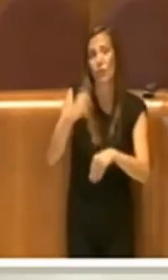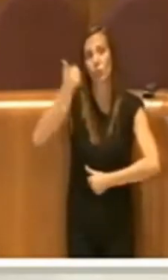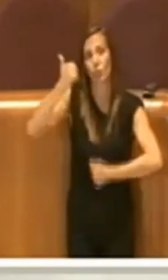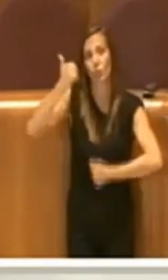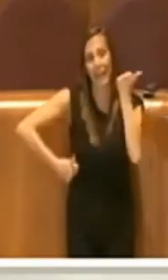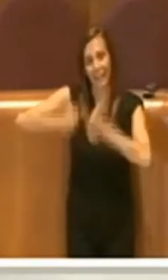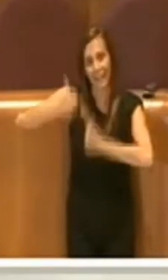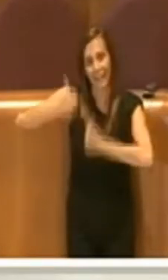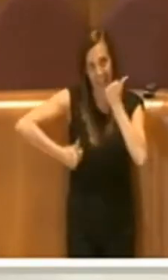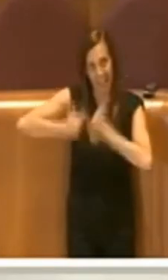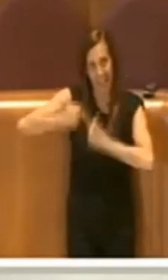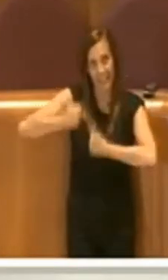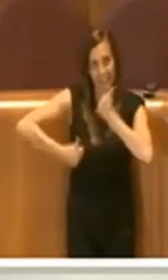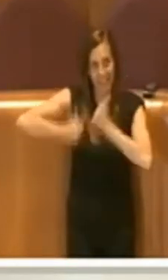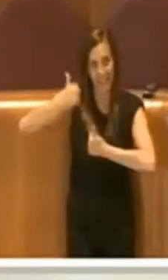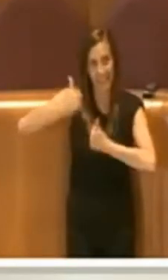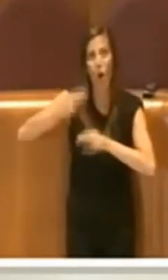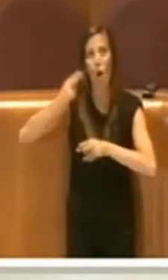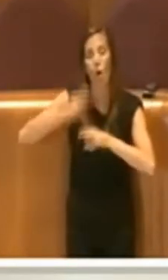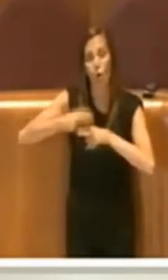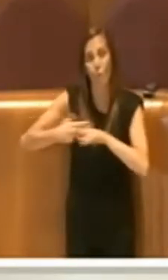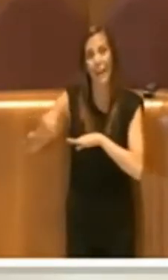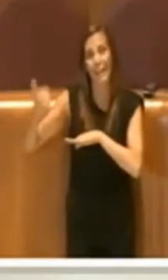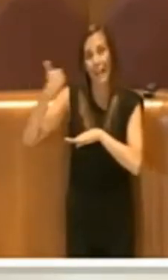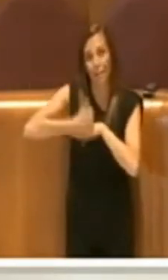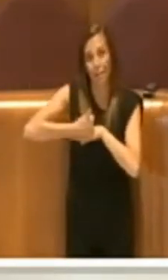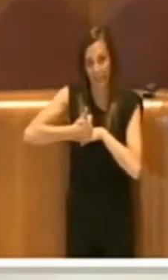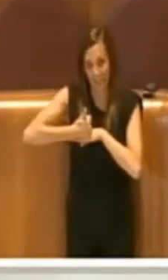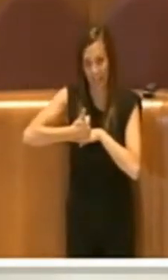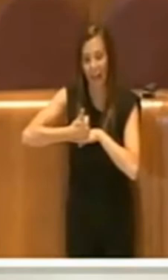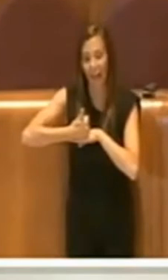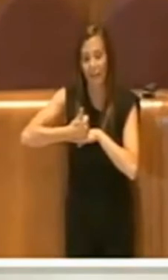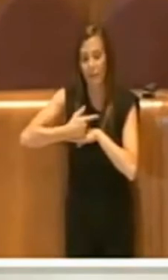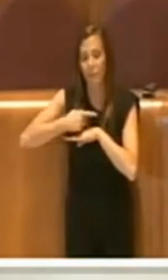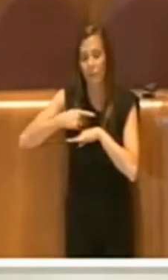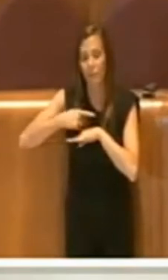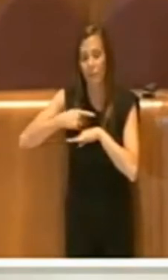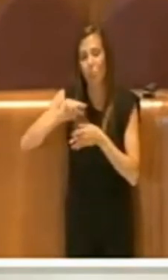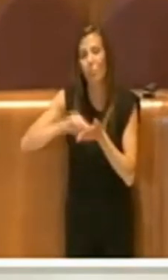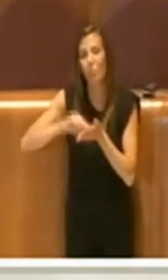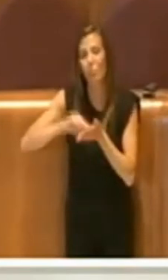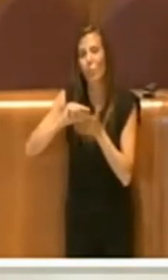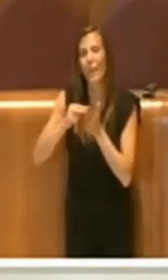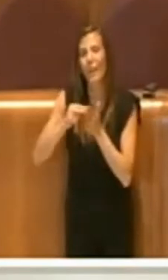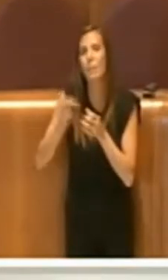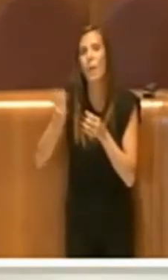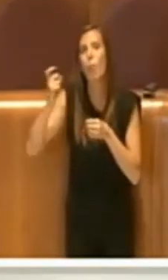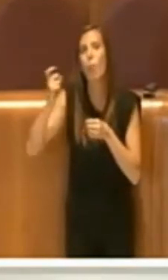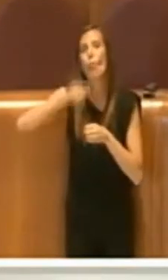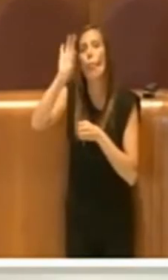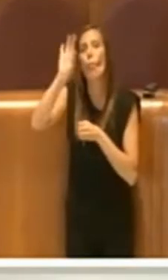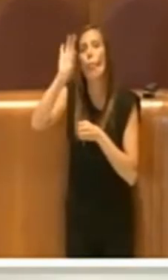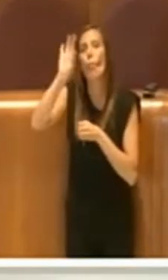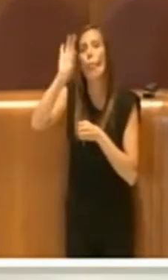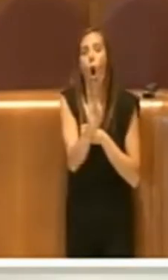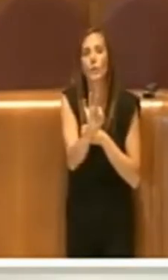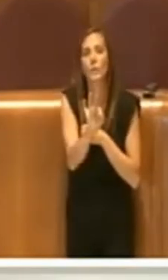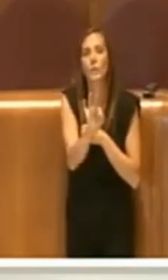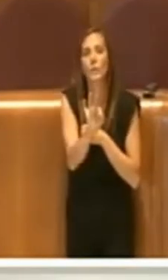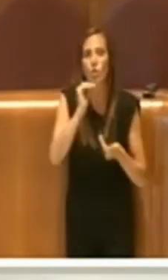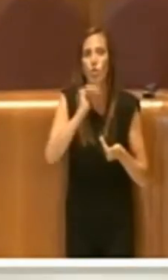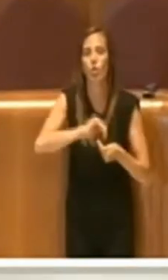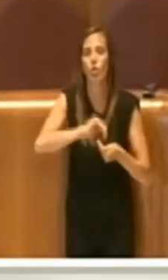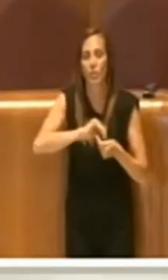aveva partecipato, Roma Capitale l'ha esclusa per un problema di quote societarie, in quanto noi